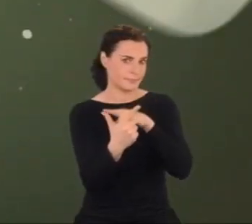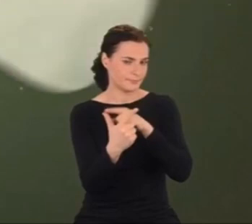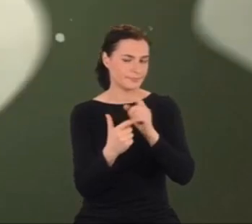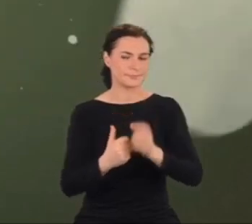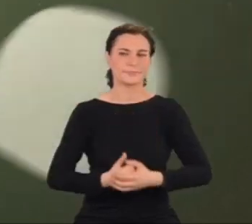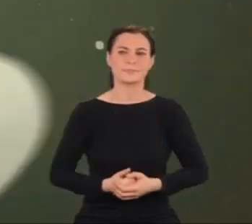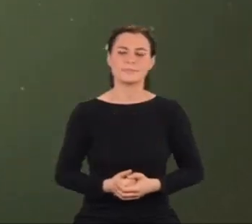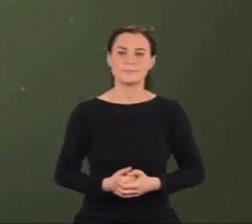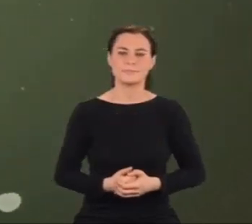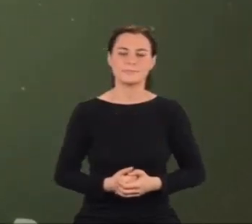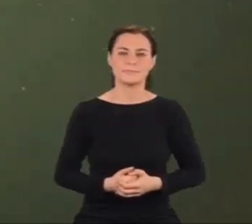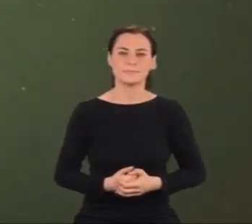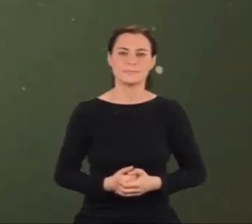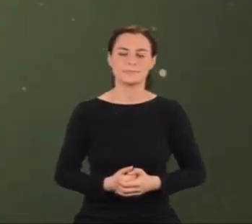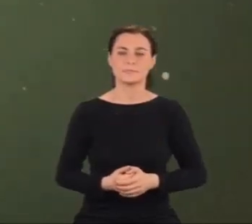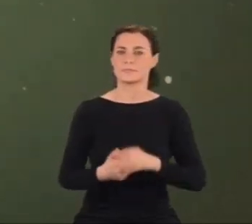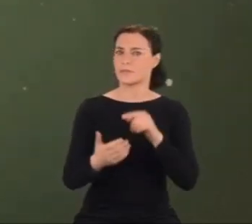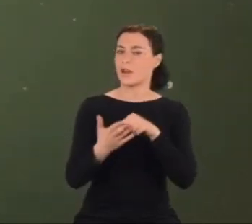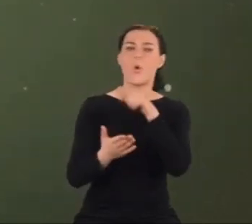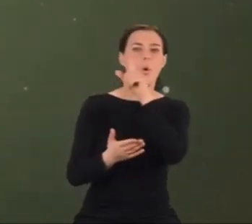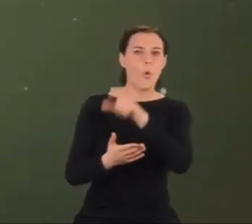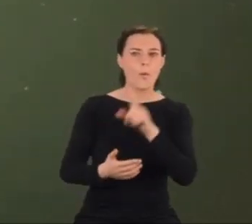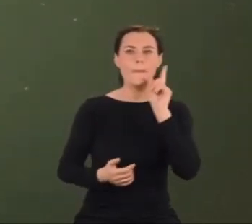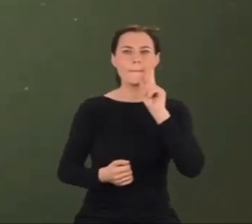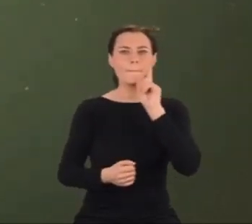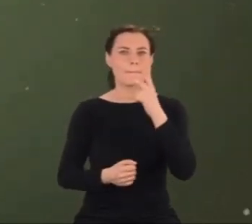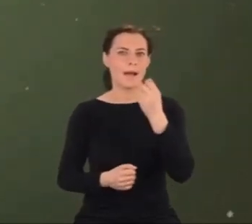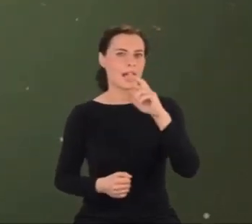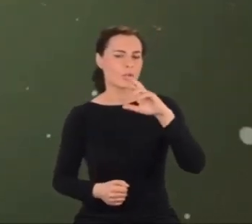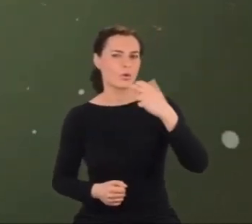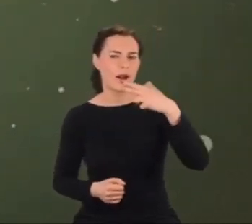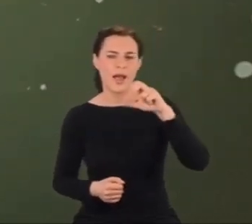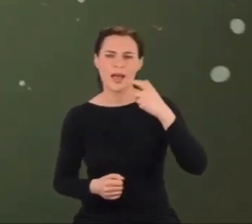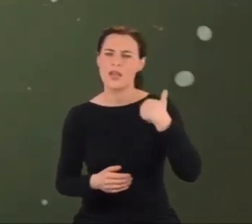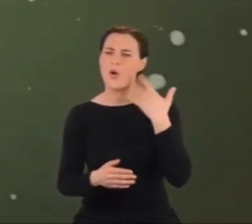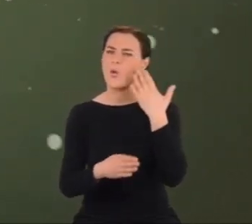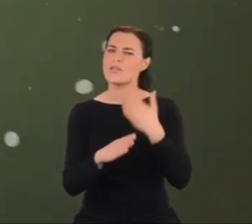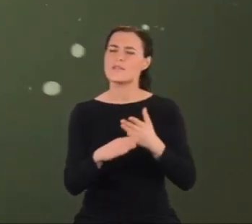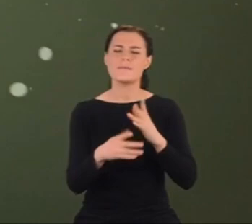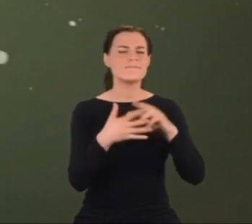W tej kwestii Majorana wyprzedzał nie tylko ówczesną naukę.